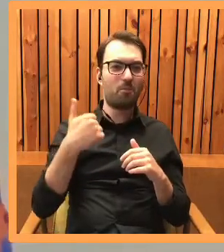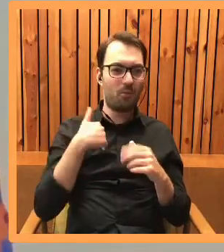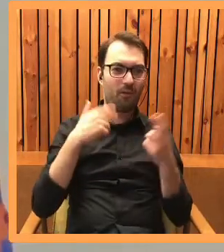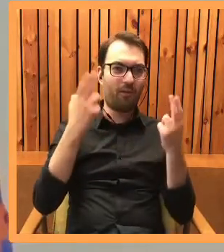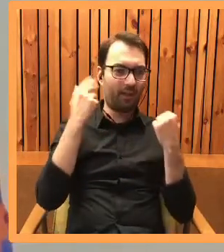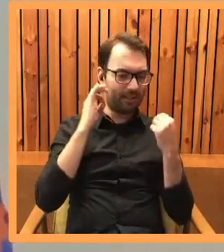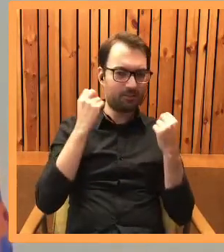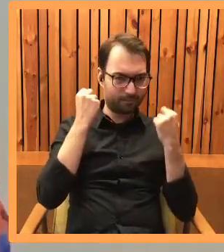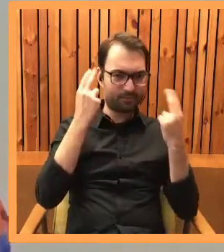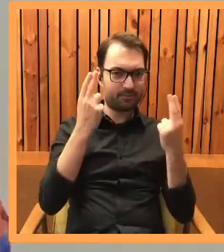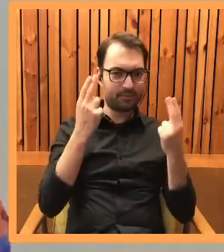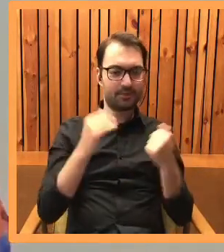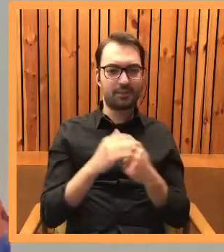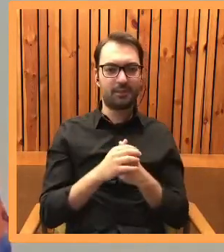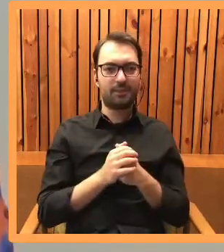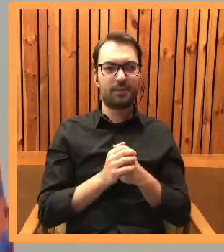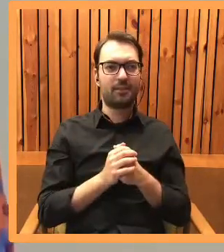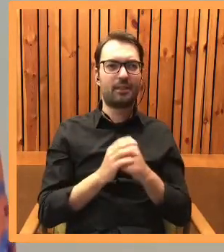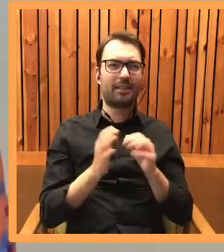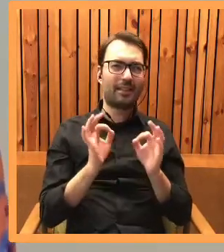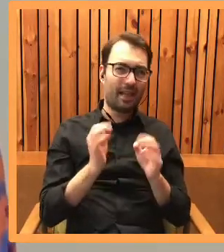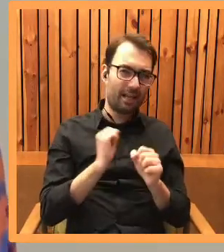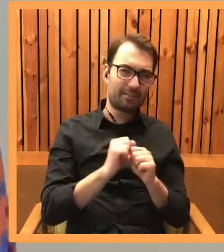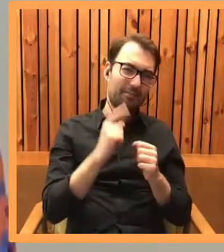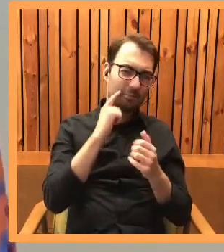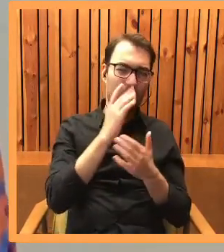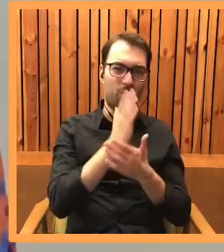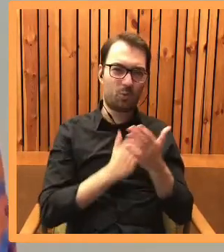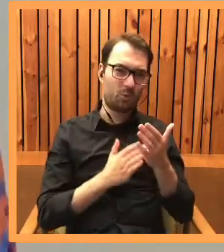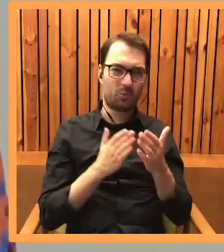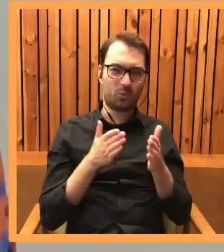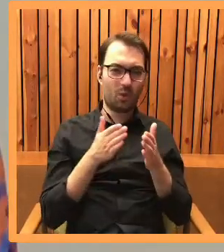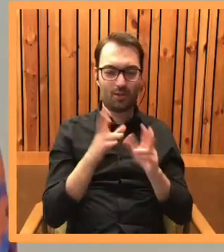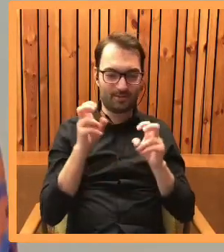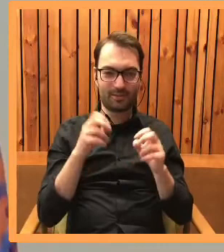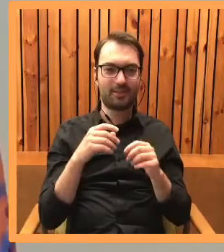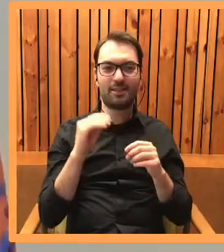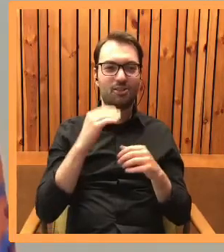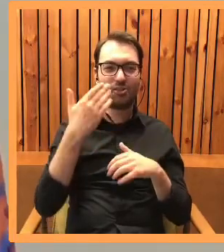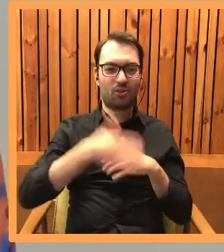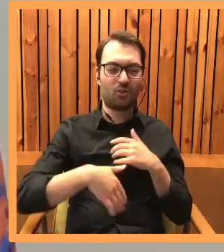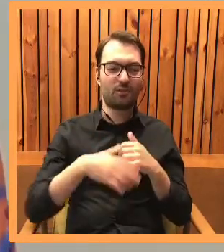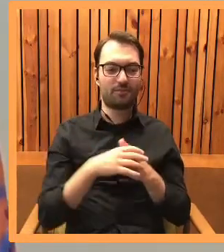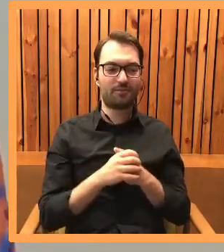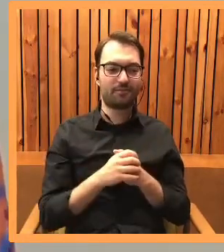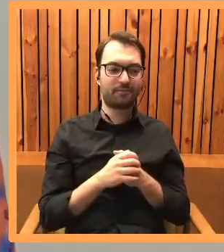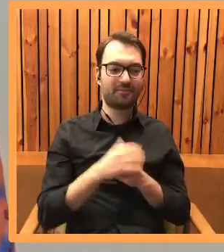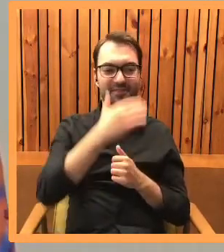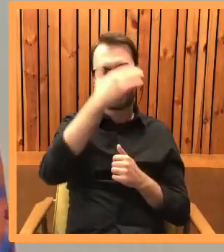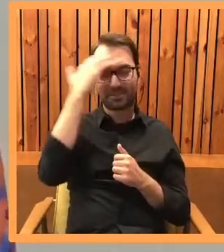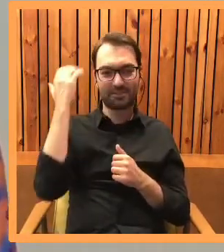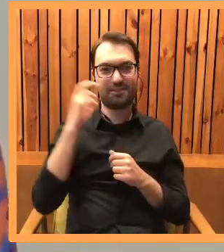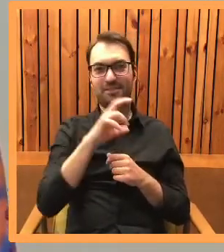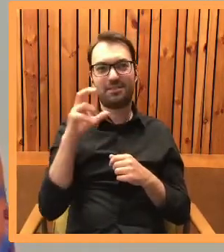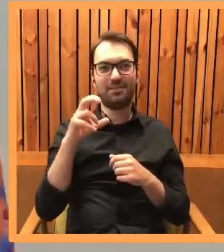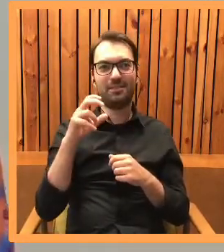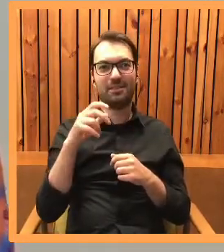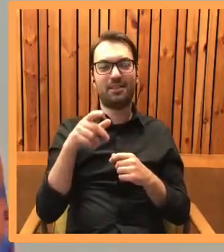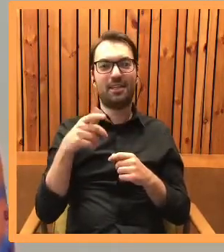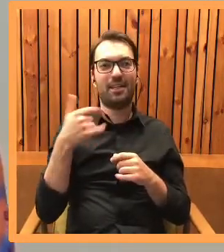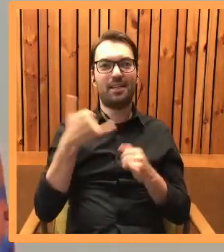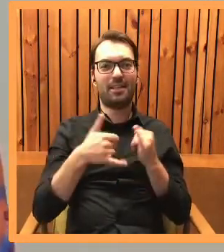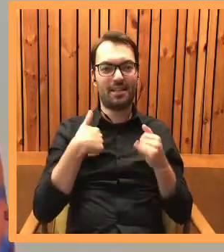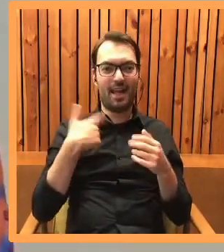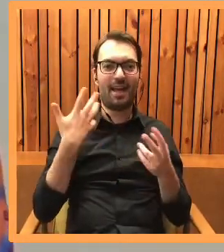Ale tak, myślę, że jestem na razie w połowie drogi. I to tak dobrze by było jednak być tym kotem Lordem. Jednak chyba trzeba mieć